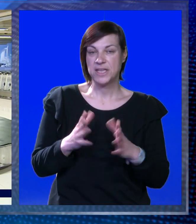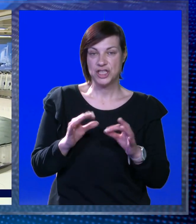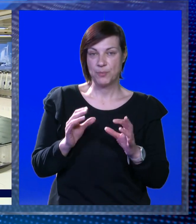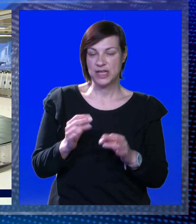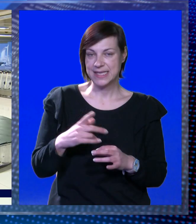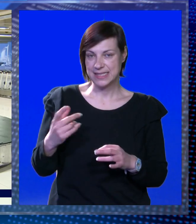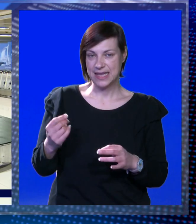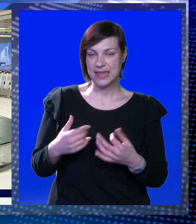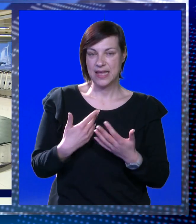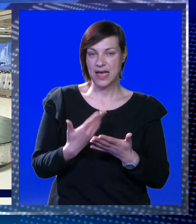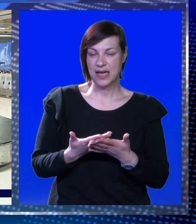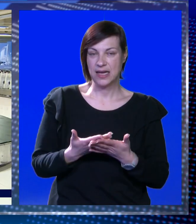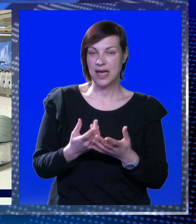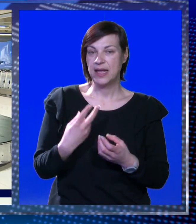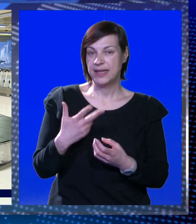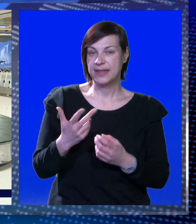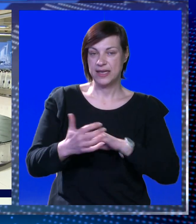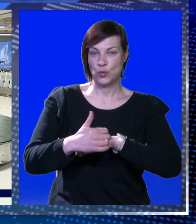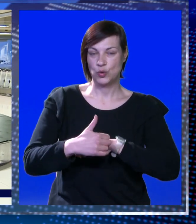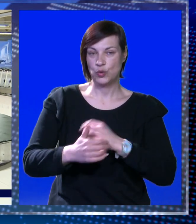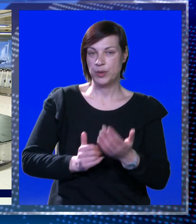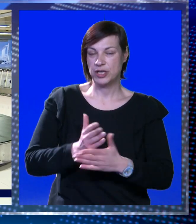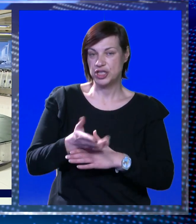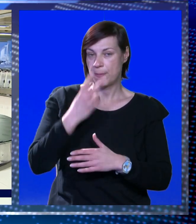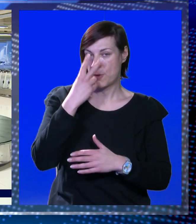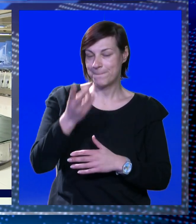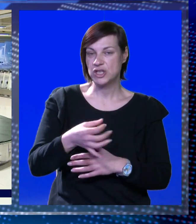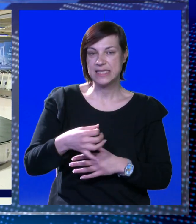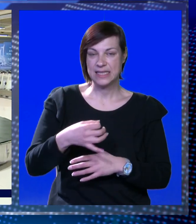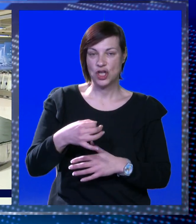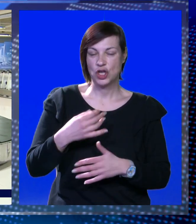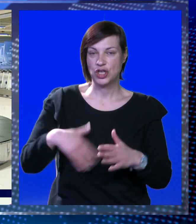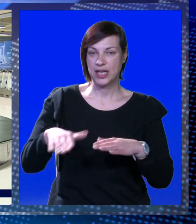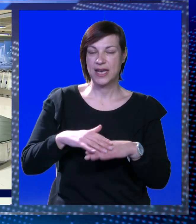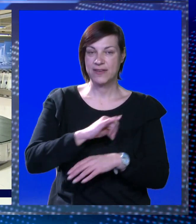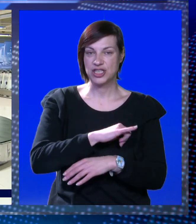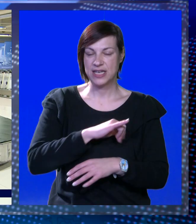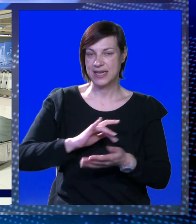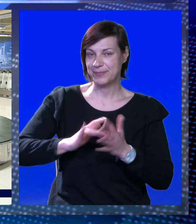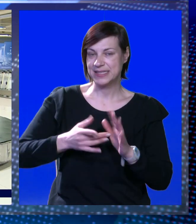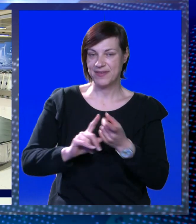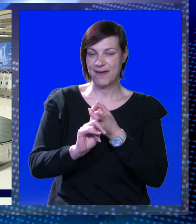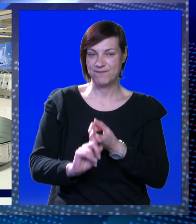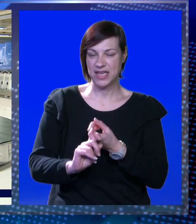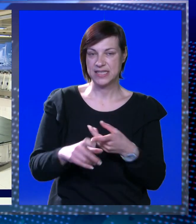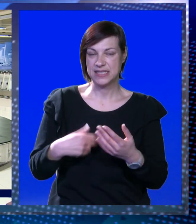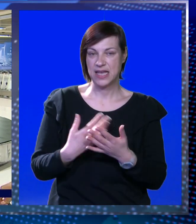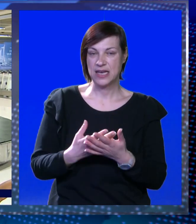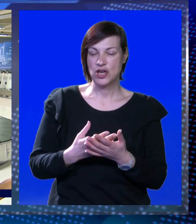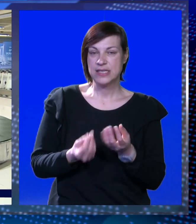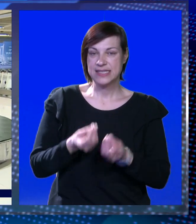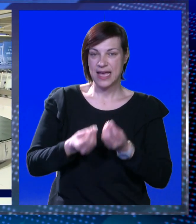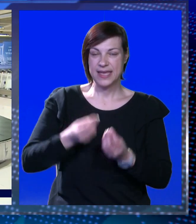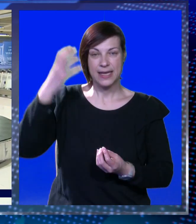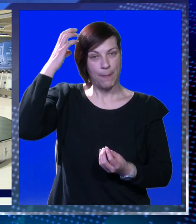Bićemo ovdje deset dana, od toga tri u Dubrovniku, a onda ćemo posjetiti otoke. Najviše nas zanima sve vezano za igre